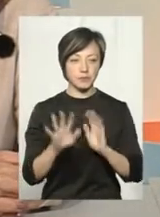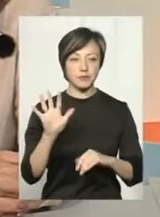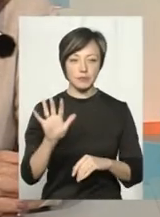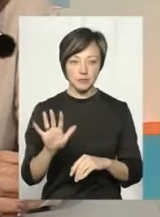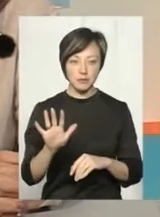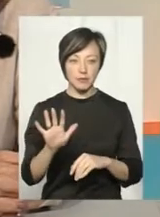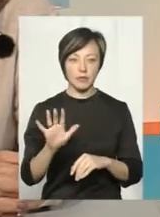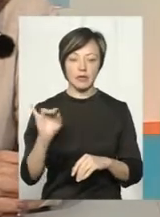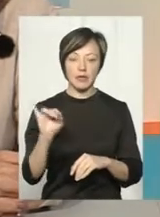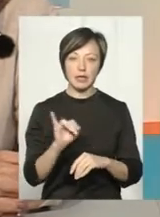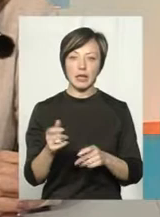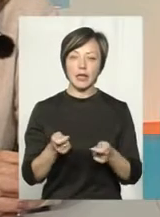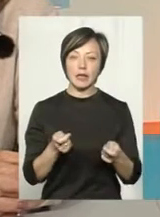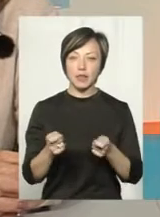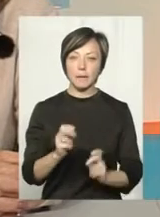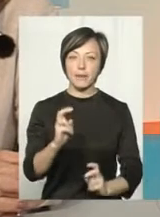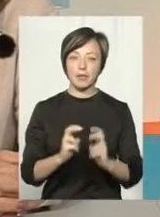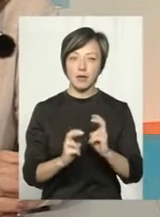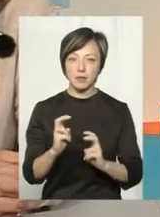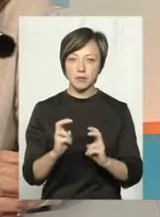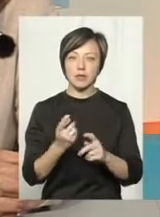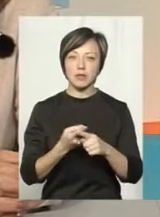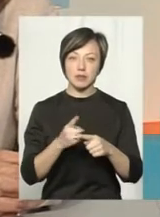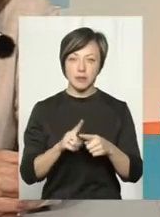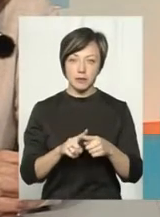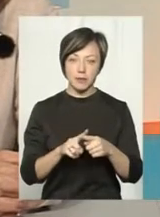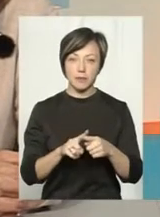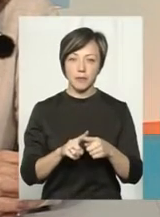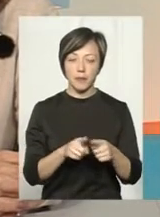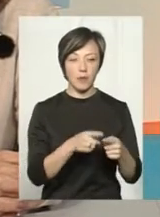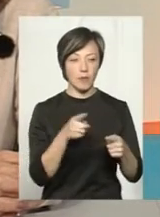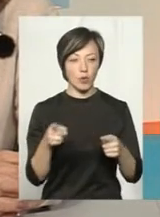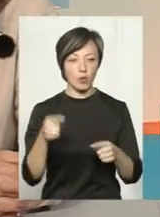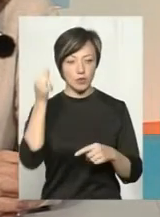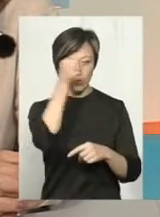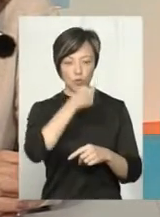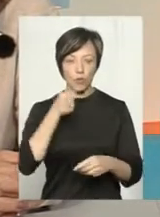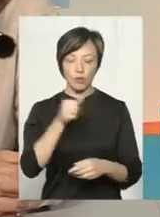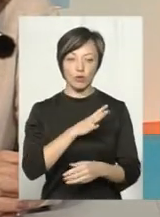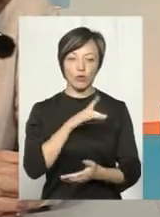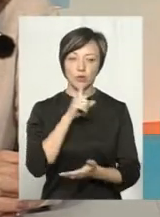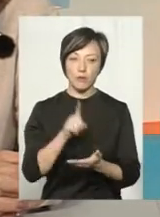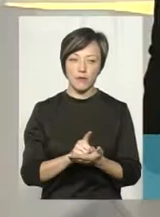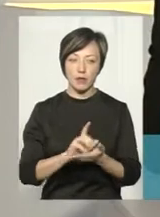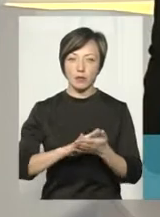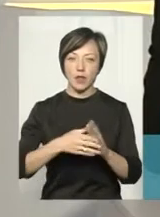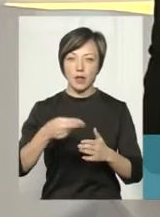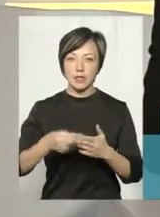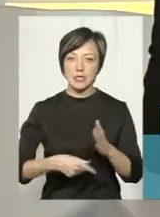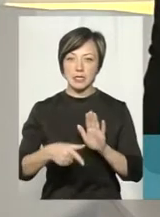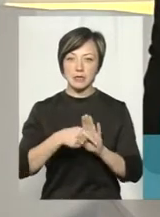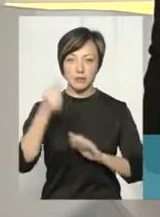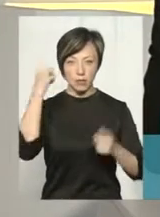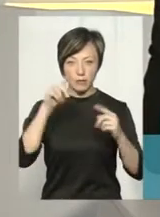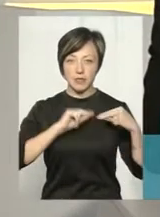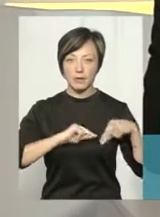і керівники підприємств, да, указаних підприємств, протягом року були зобов'язані укласти з творчими працівниками